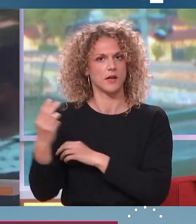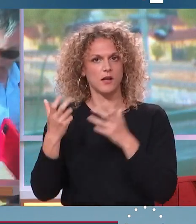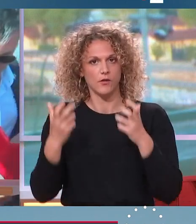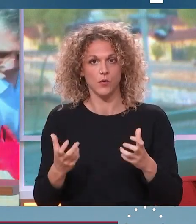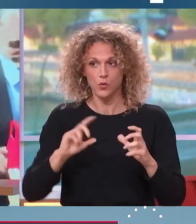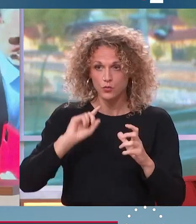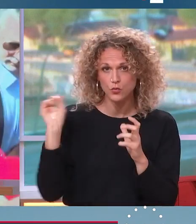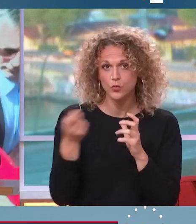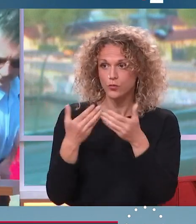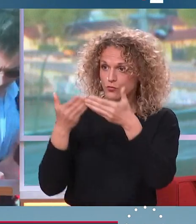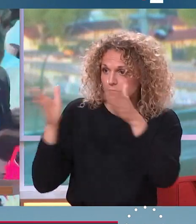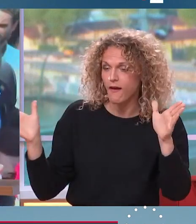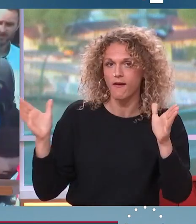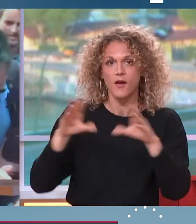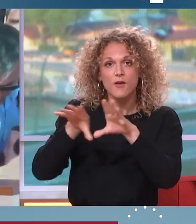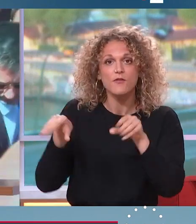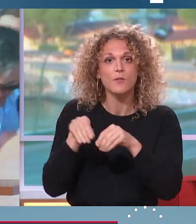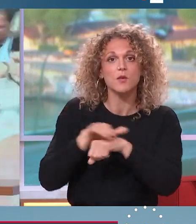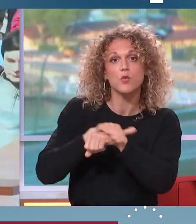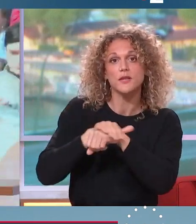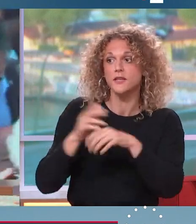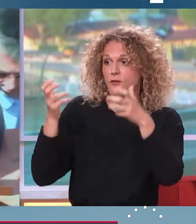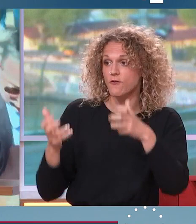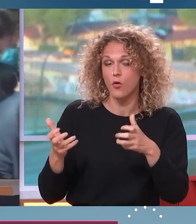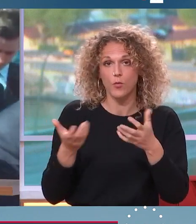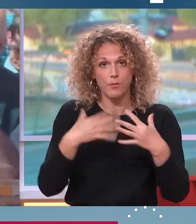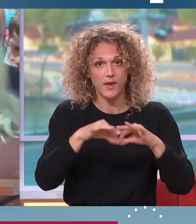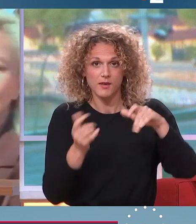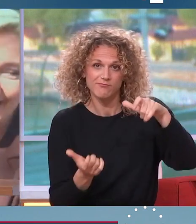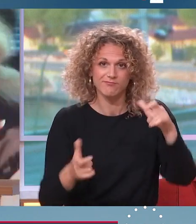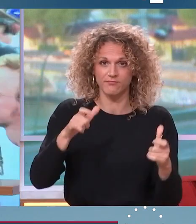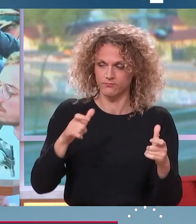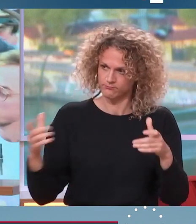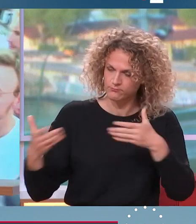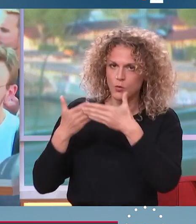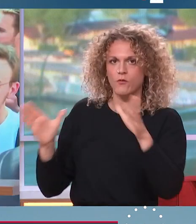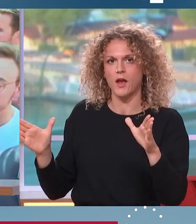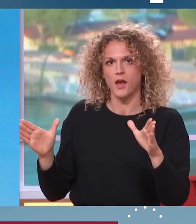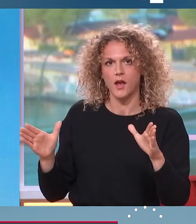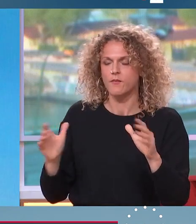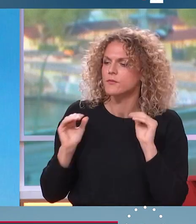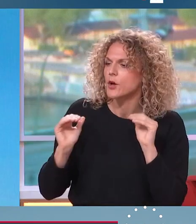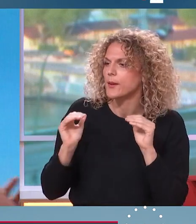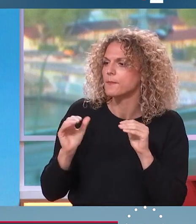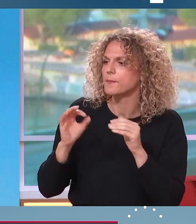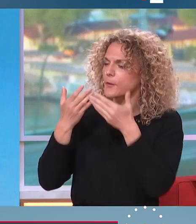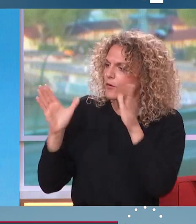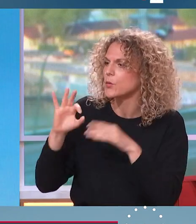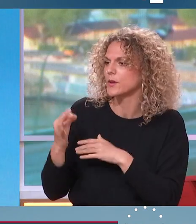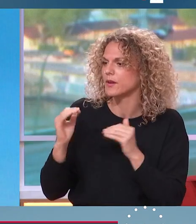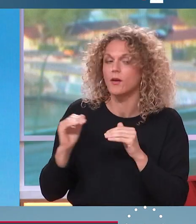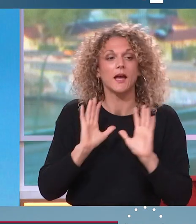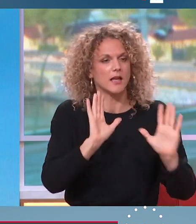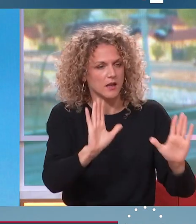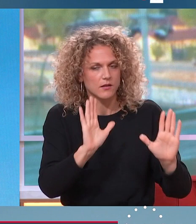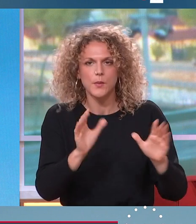le monde, à toutes les familles politiques qui veulent participer au redressement du pays. Mais est-ce qu la saisissent ? Vous tendez la main, mais est-ce que ces personnalités la saisissent ?